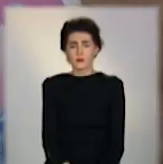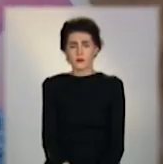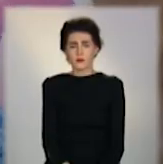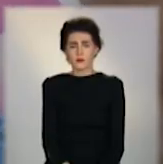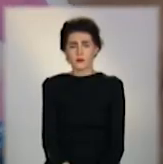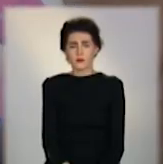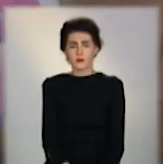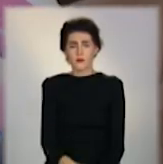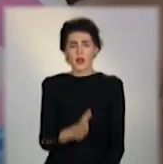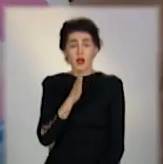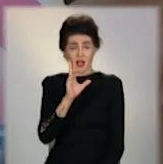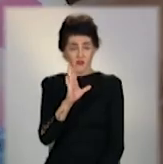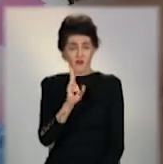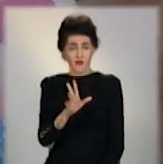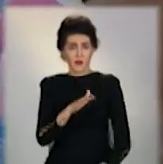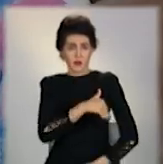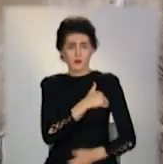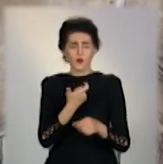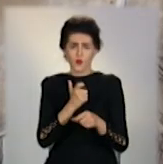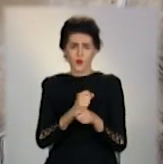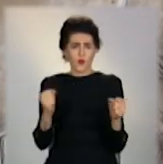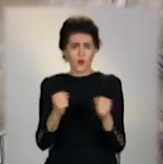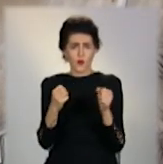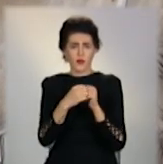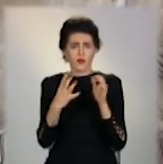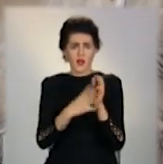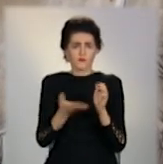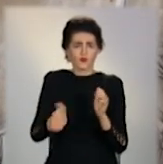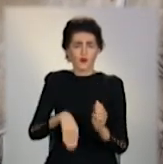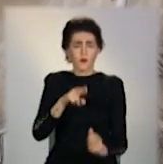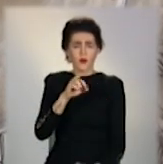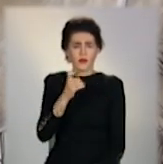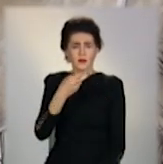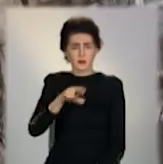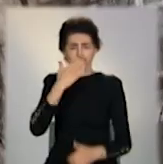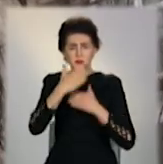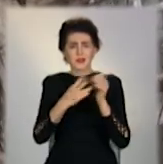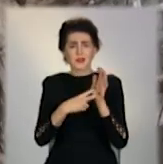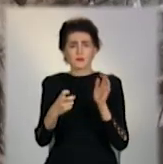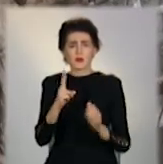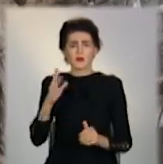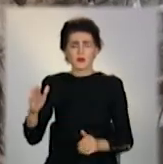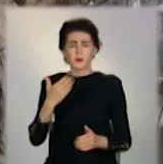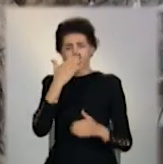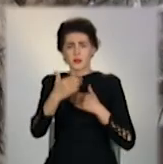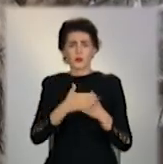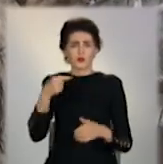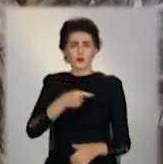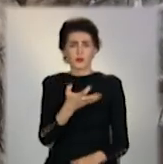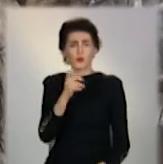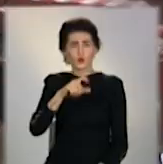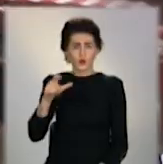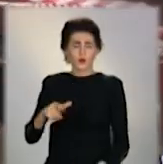В квартирі, звісно, дуже холодно. 19 під'їздів, понад 700 квартир і приблизно півтори тисячі мешканців.